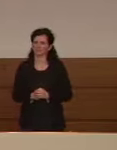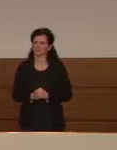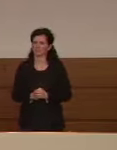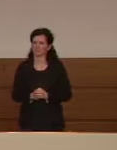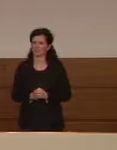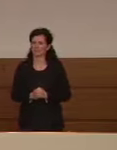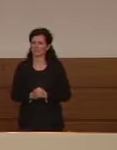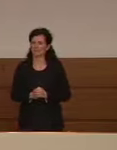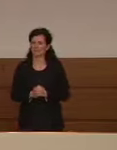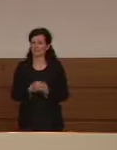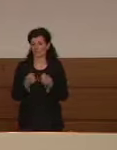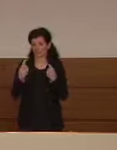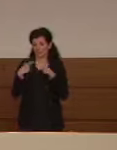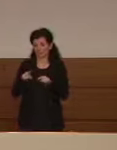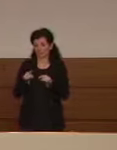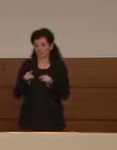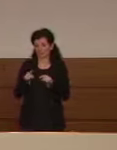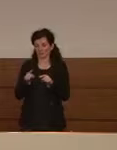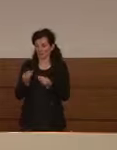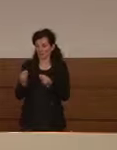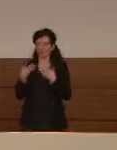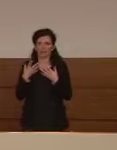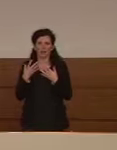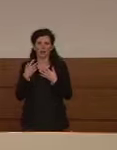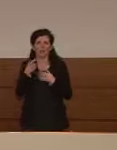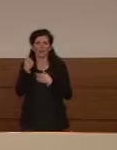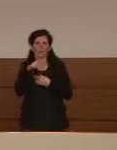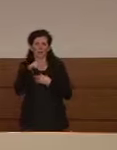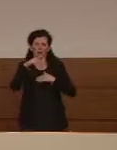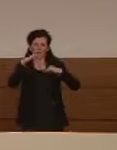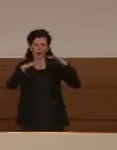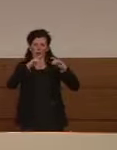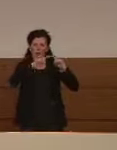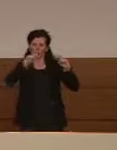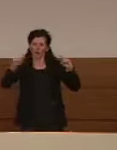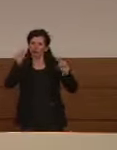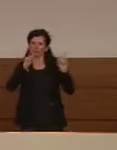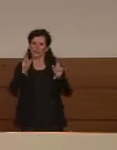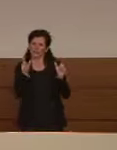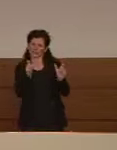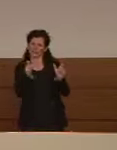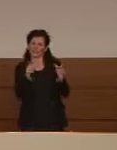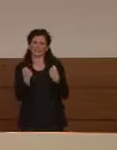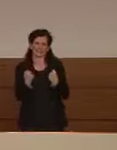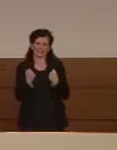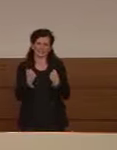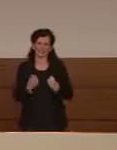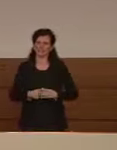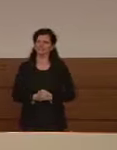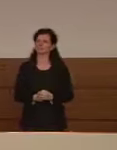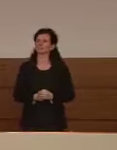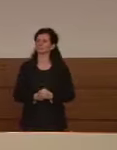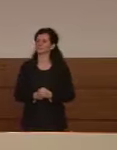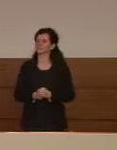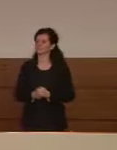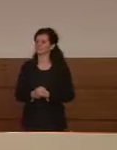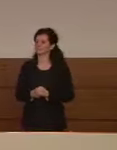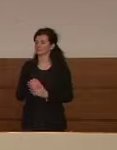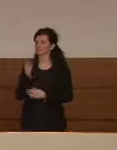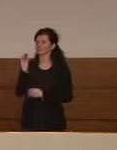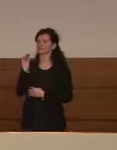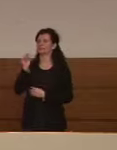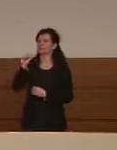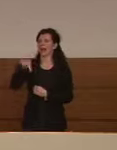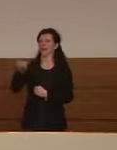e questo ci dice perché bisogna consolidare il trend quindi bisogna resistere buonasera Domenico Palestre dell